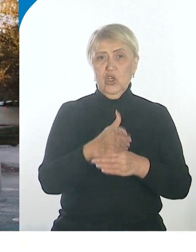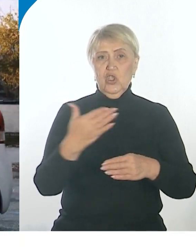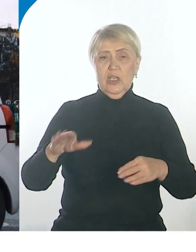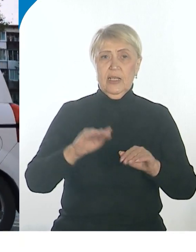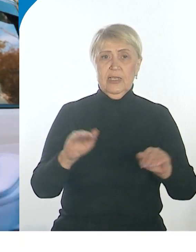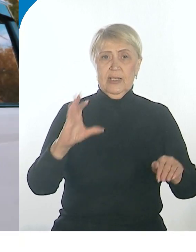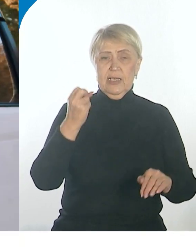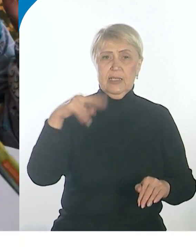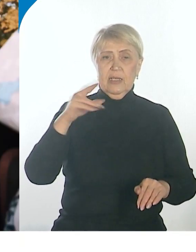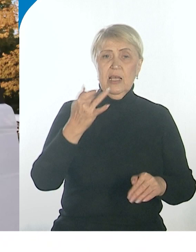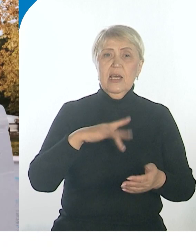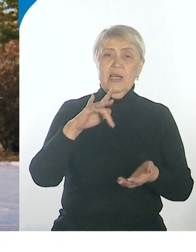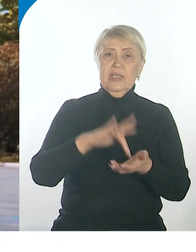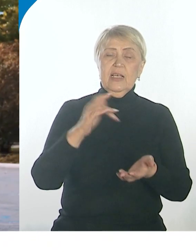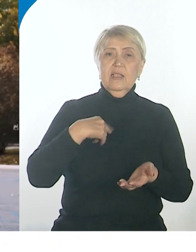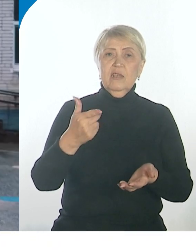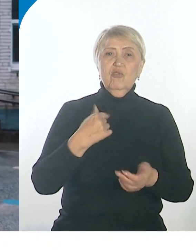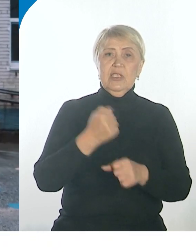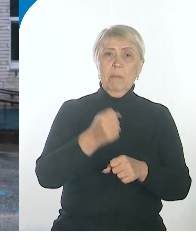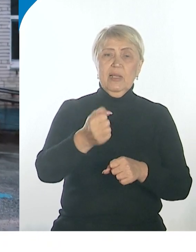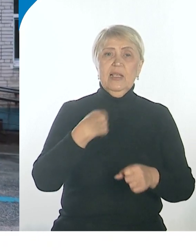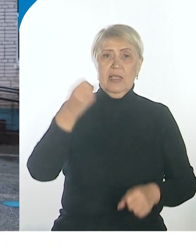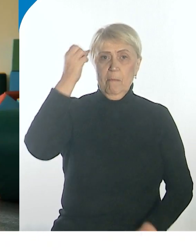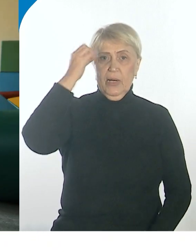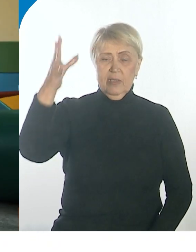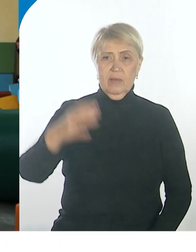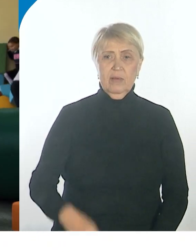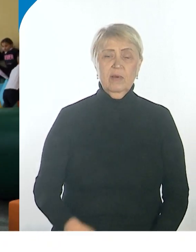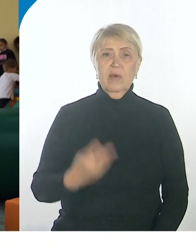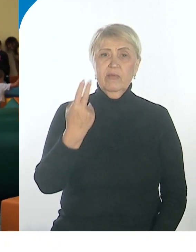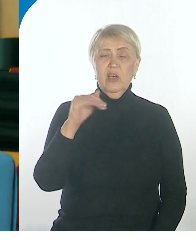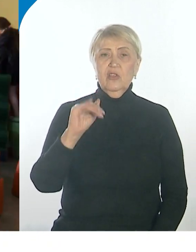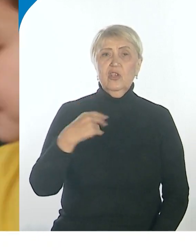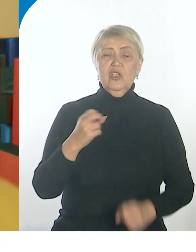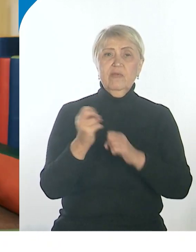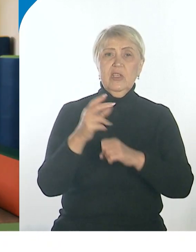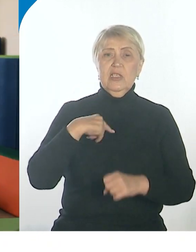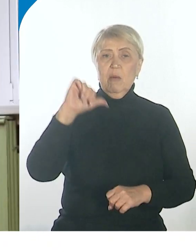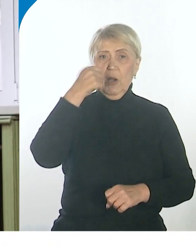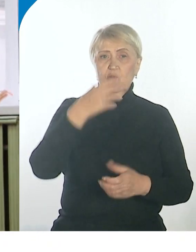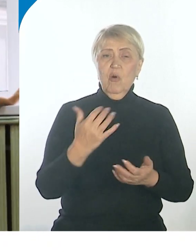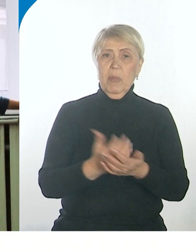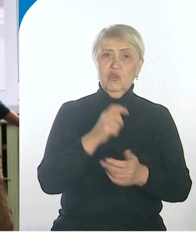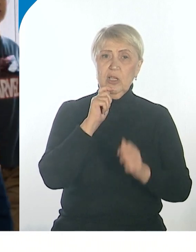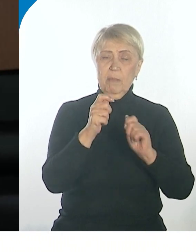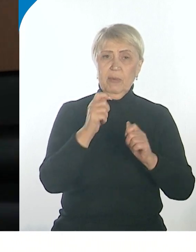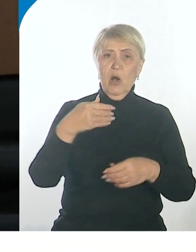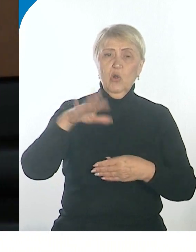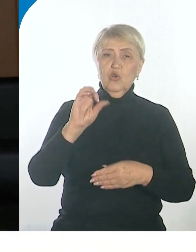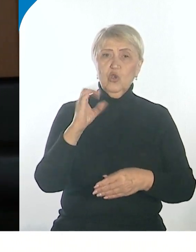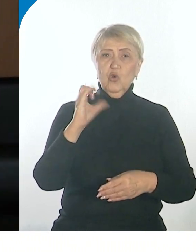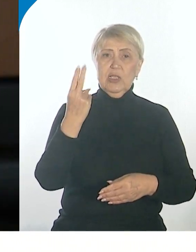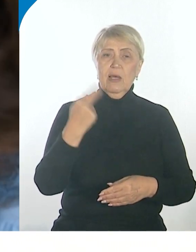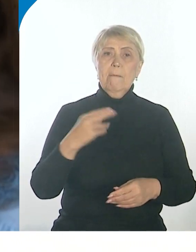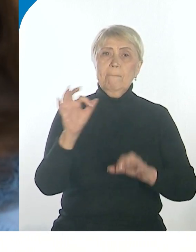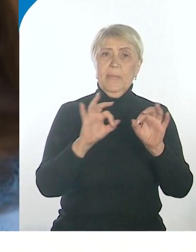дополнительного образования. Ее бизнес-модель по продленке в 2013 году получила премию «Лучший соцпроект» от президентского